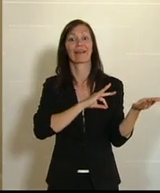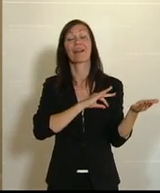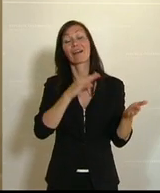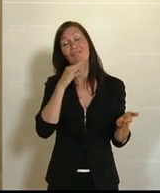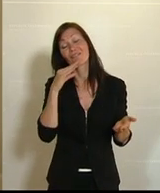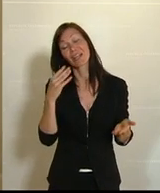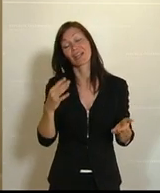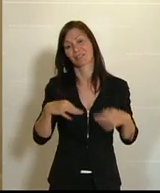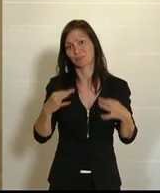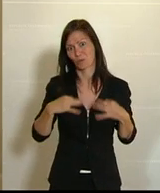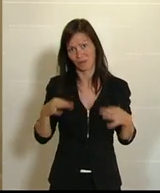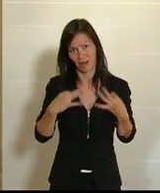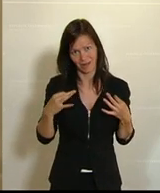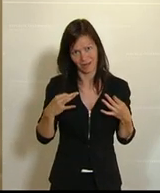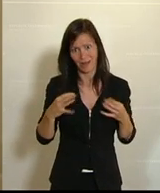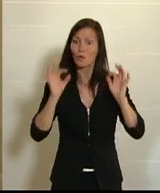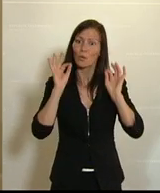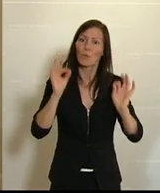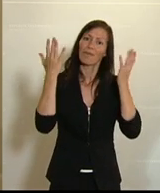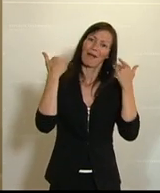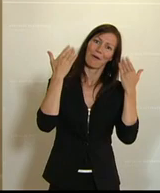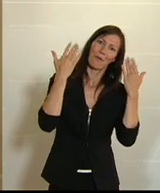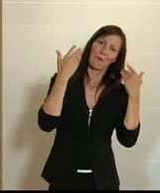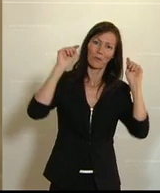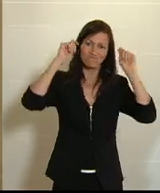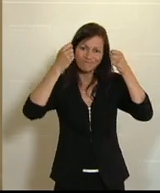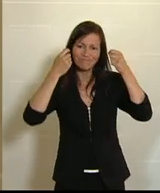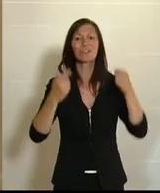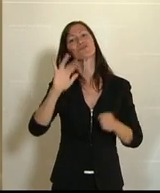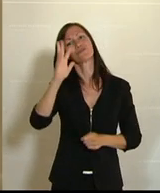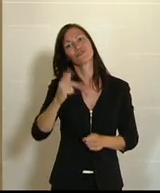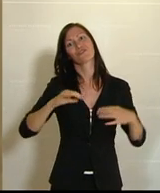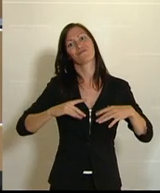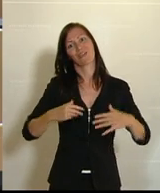eine gute Erholung über den Sommer und einfach schöne Ferien. Dankeschön.